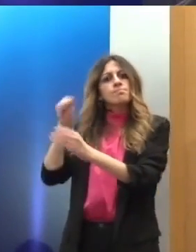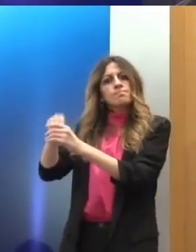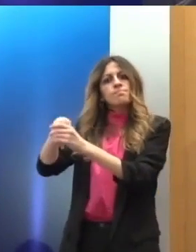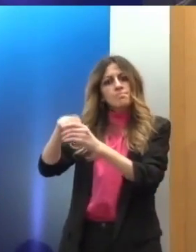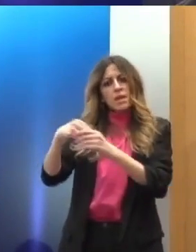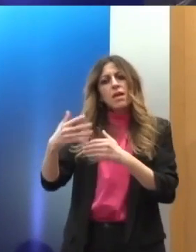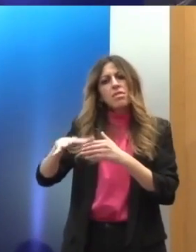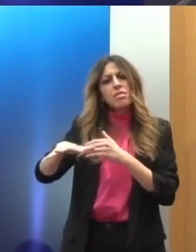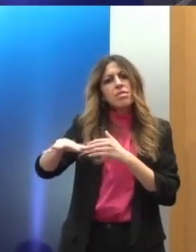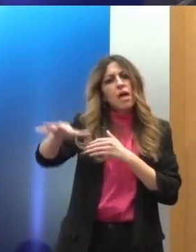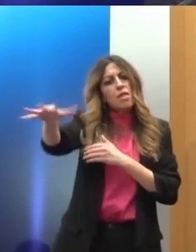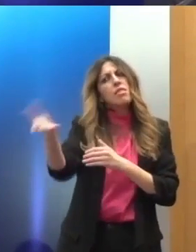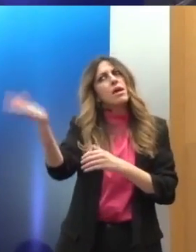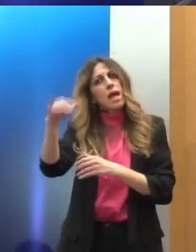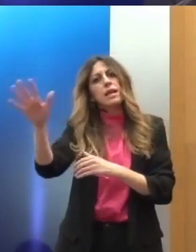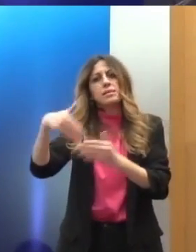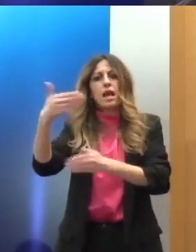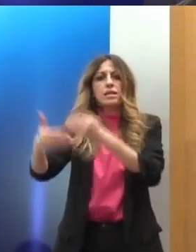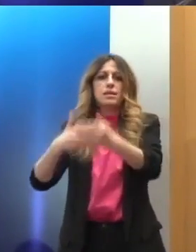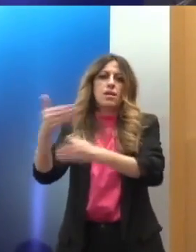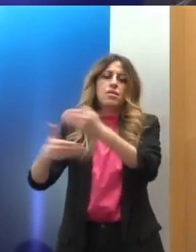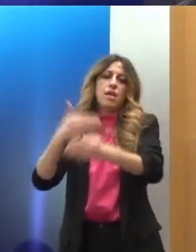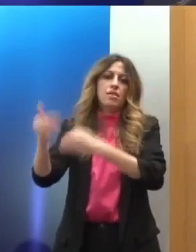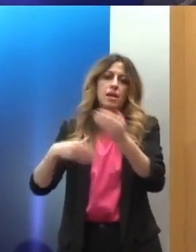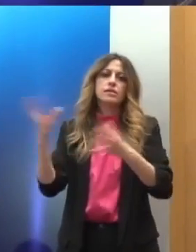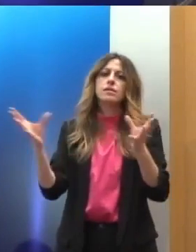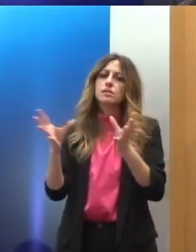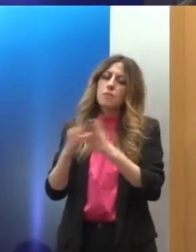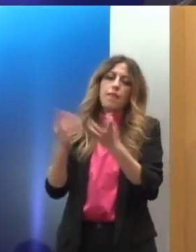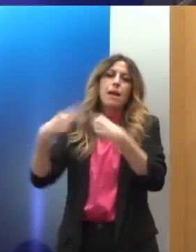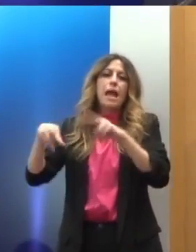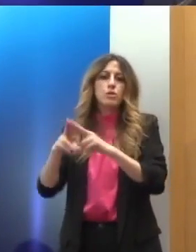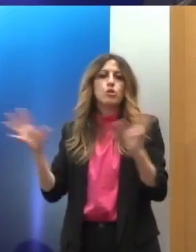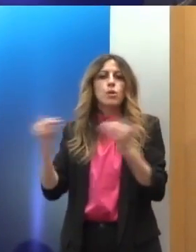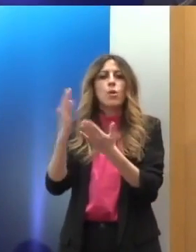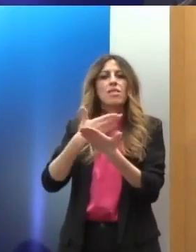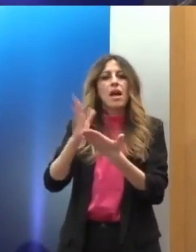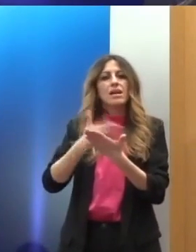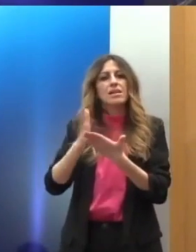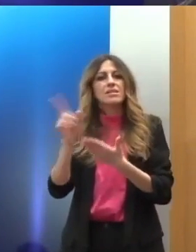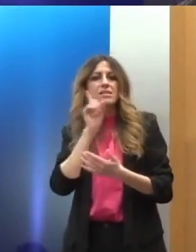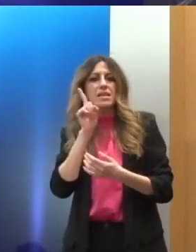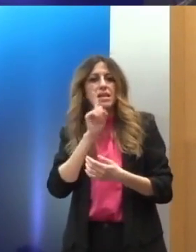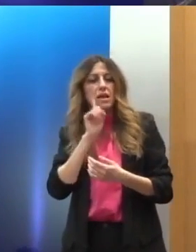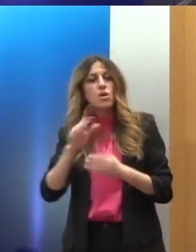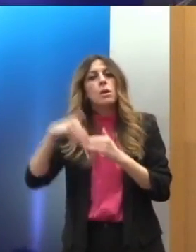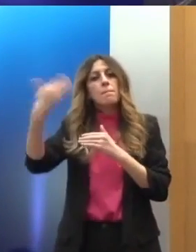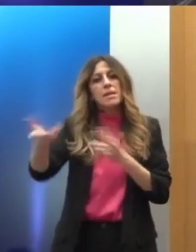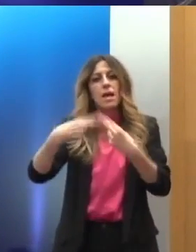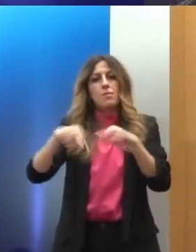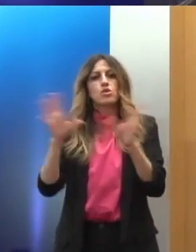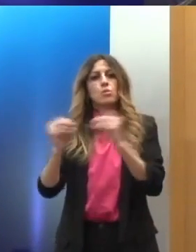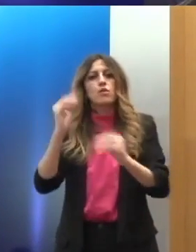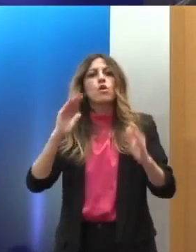διαδικασίες της ΕΝΤΑΟΥ, στην Επιτροπή για την Απαγόρηση των Διακρίσεων κατά των Γυναικών και αργότερα στην Επιτροπή για την Προστασία των